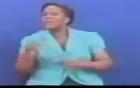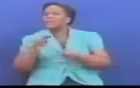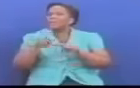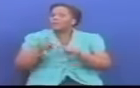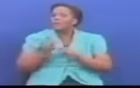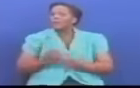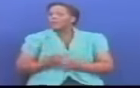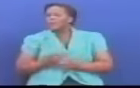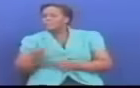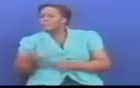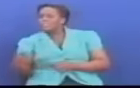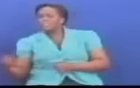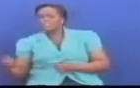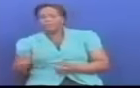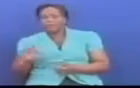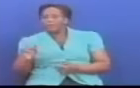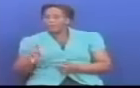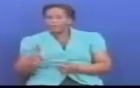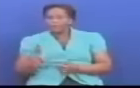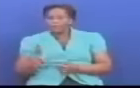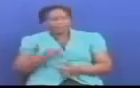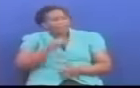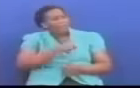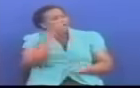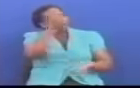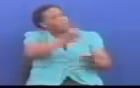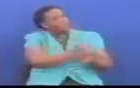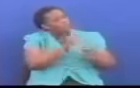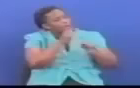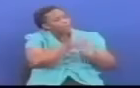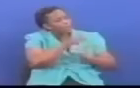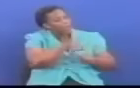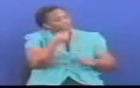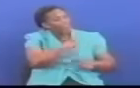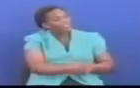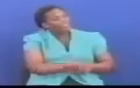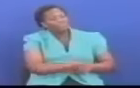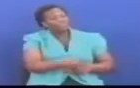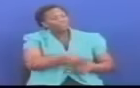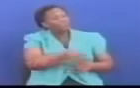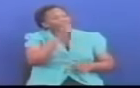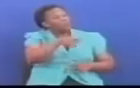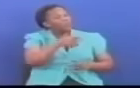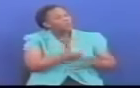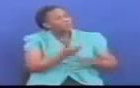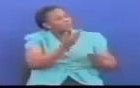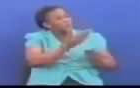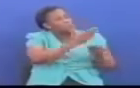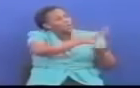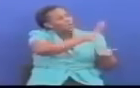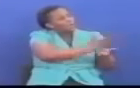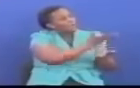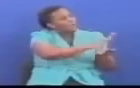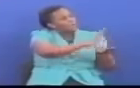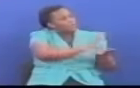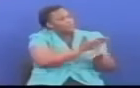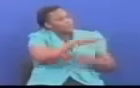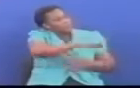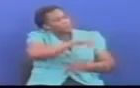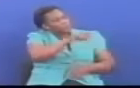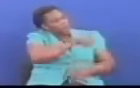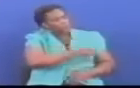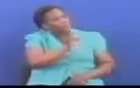alivyo sema kanda ya ziwa Pale aliamua hapo hapo wakasema wanainchi ya wa wapewe eneo hilo Na hivyo ndivyo ambavyo nasemea ni kuamba